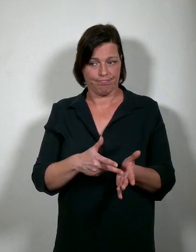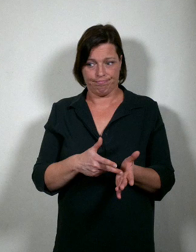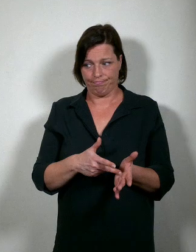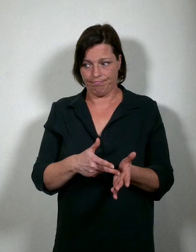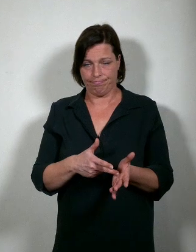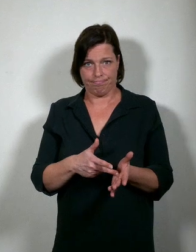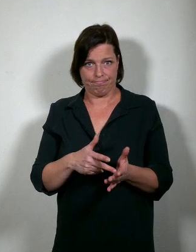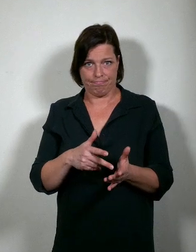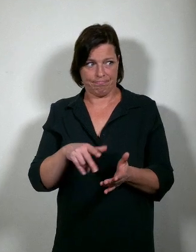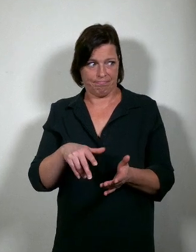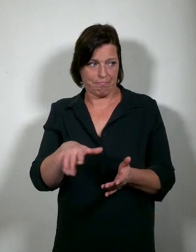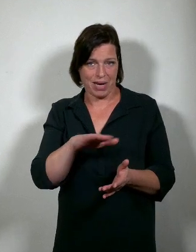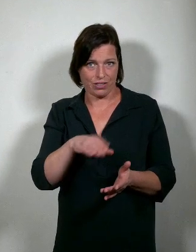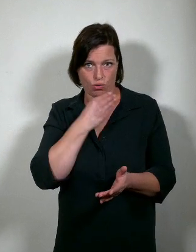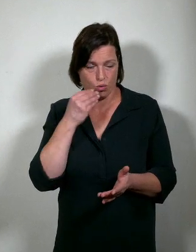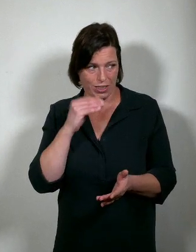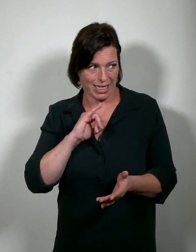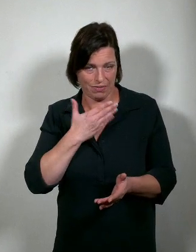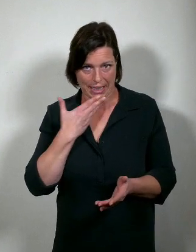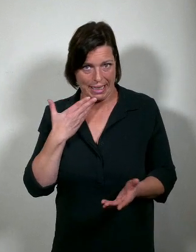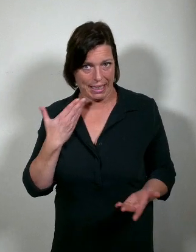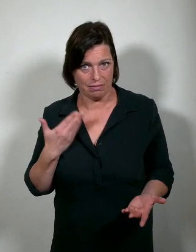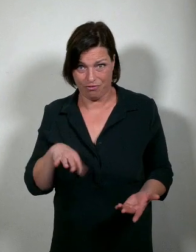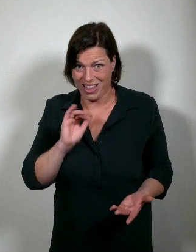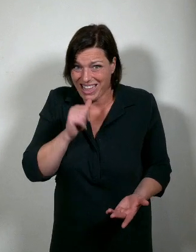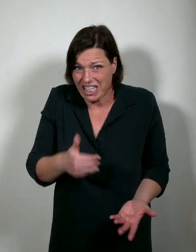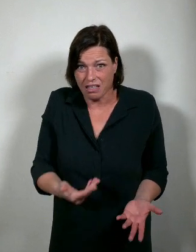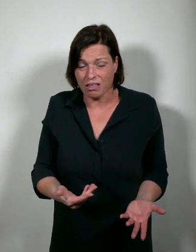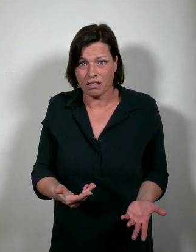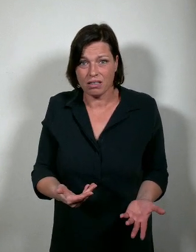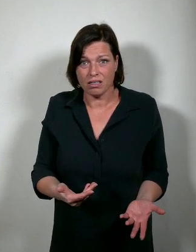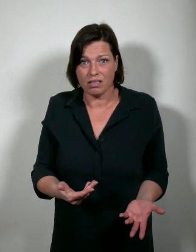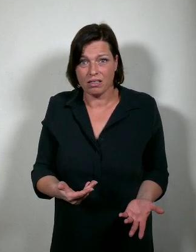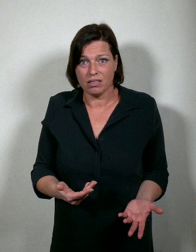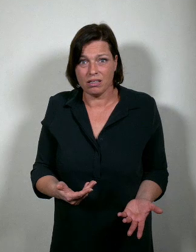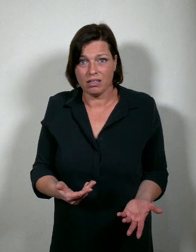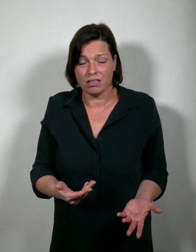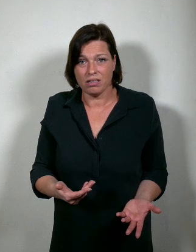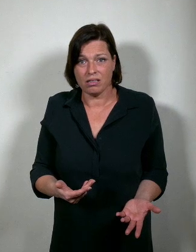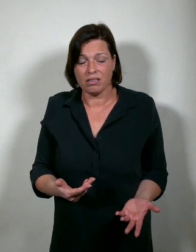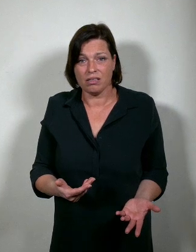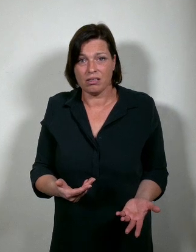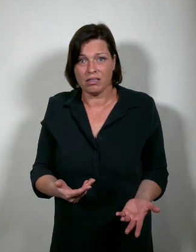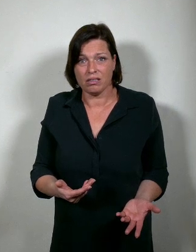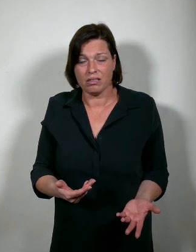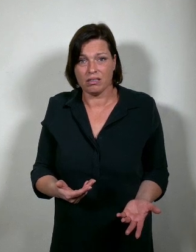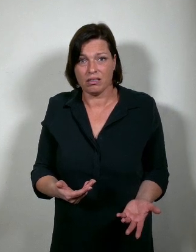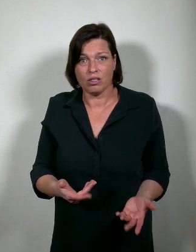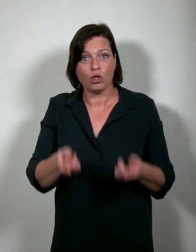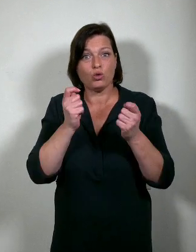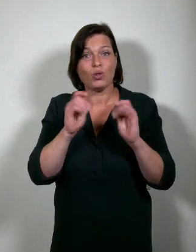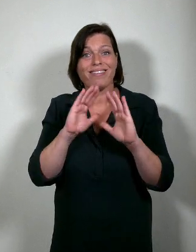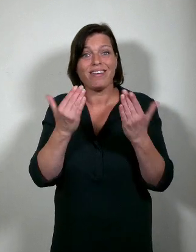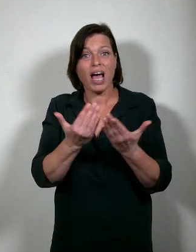om te wonen. Ze vinden geen betaalbare en kwaliteitsvolle studentenkamer.